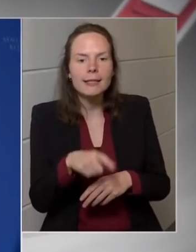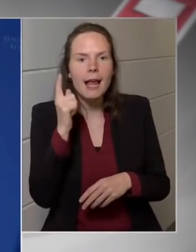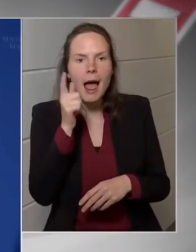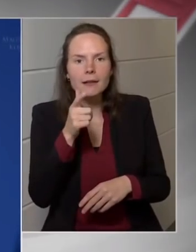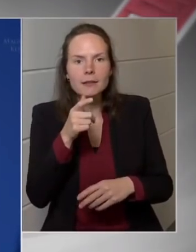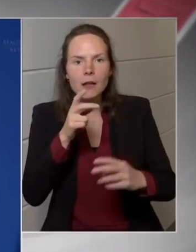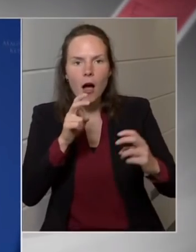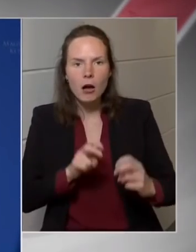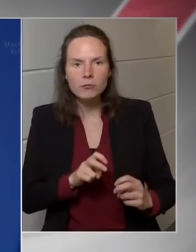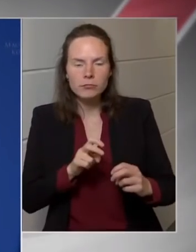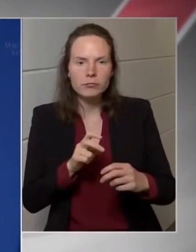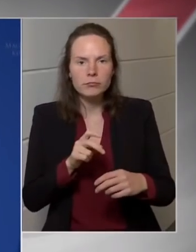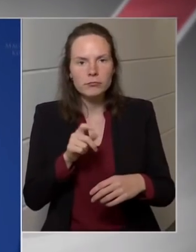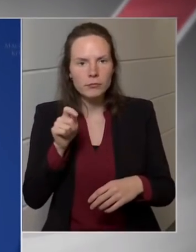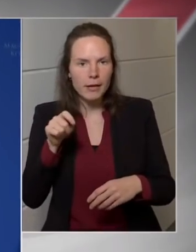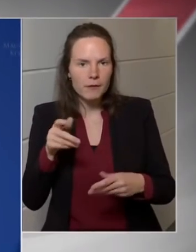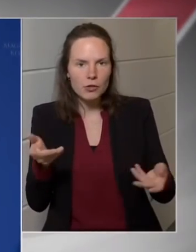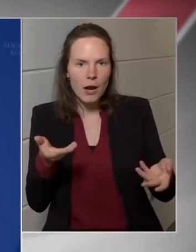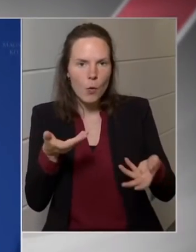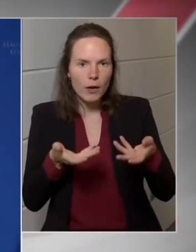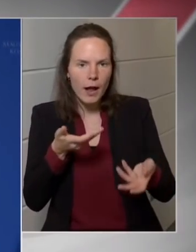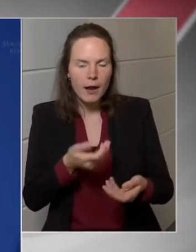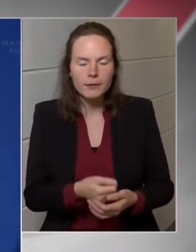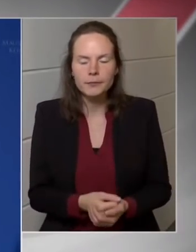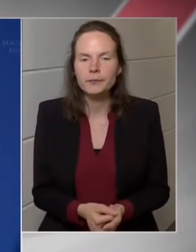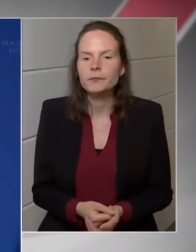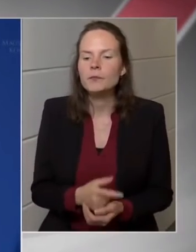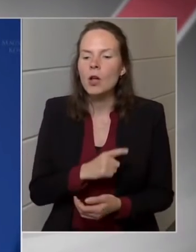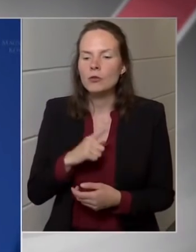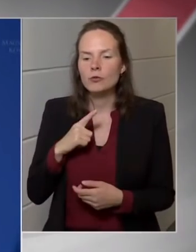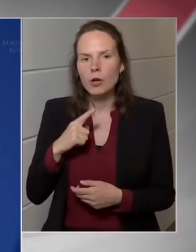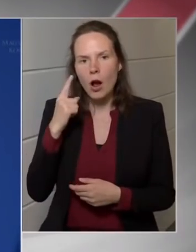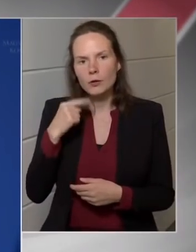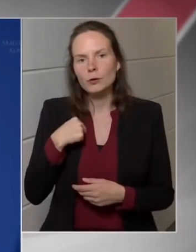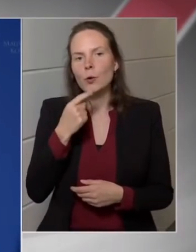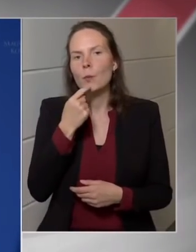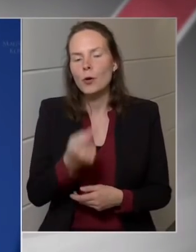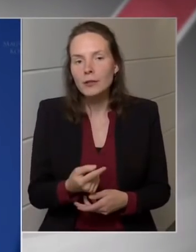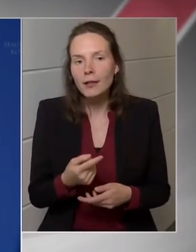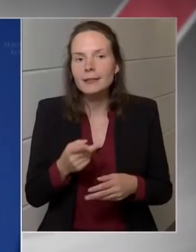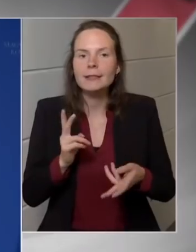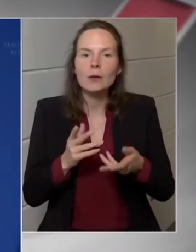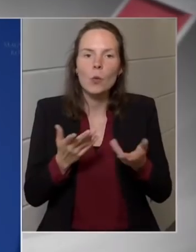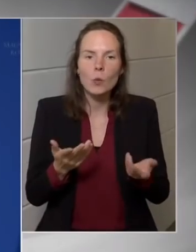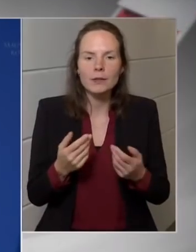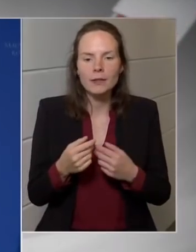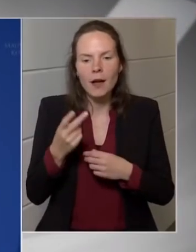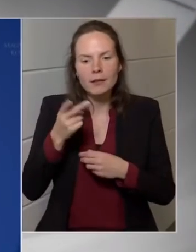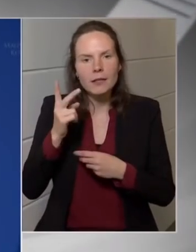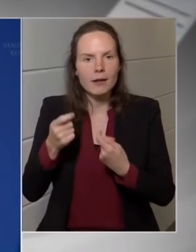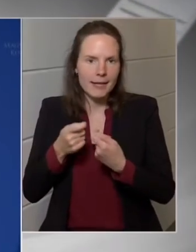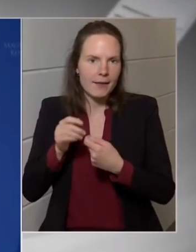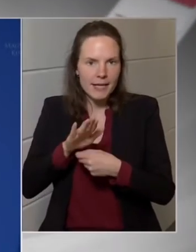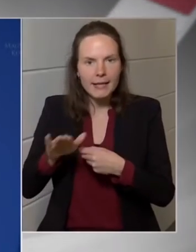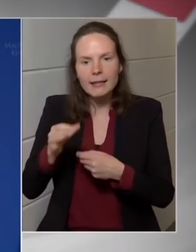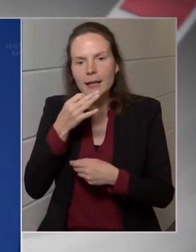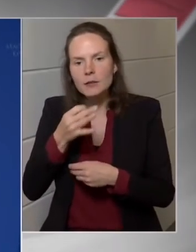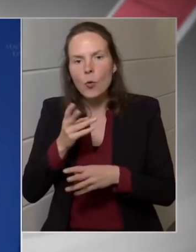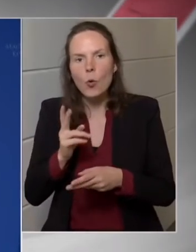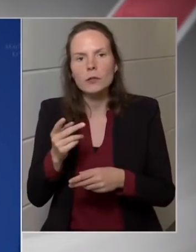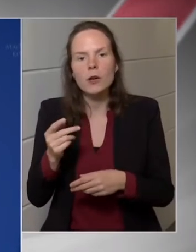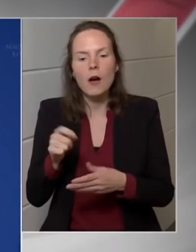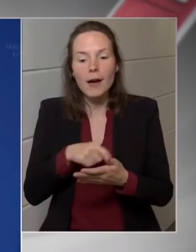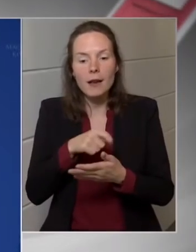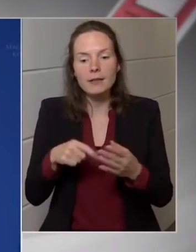szakszervezetek képviselői. Ma csak annyit tudok mondani, és ez a szakszervezeteknek szól, hogy a választási kampány